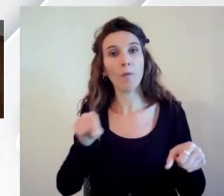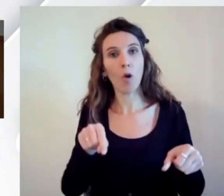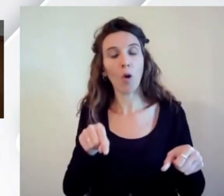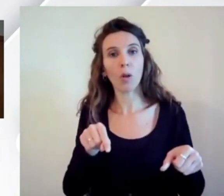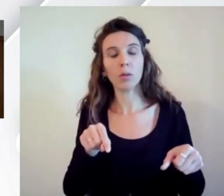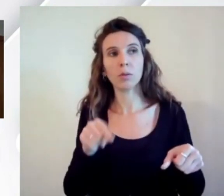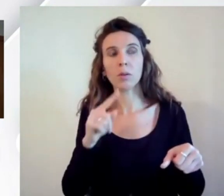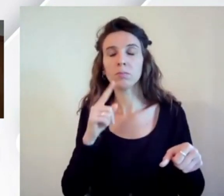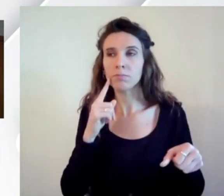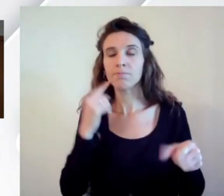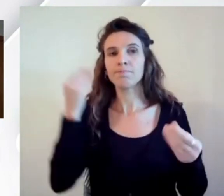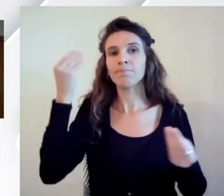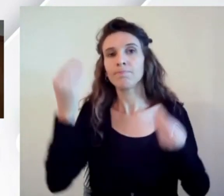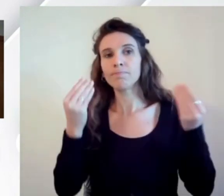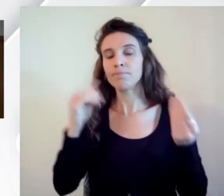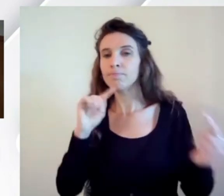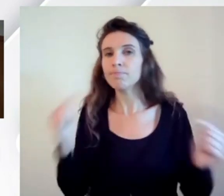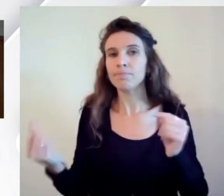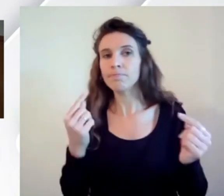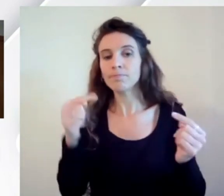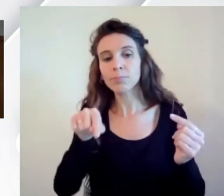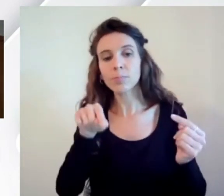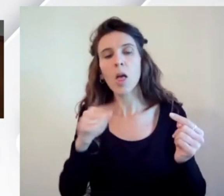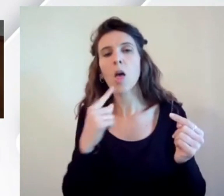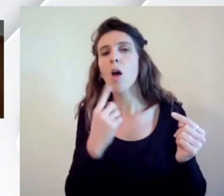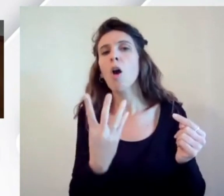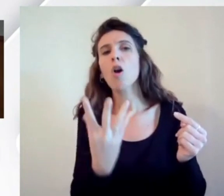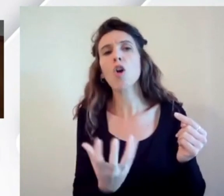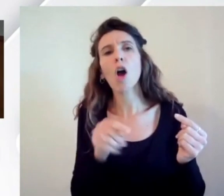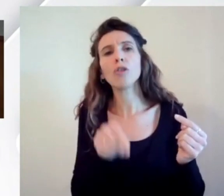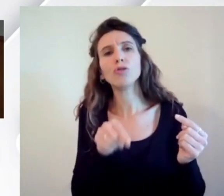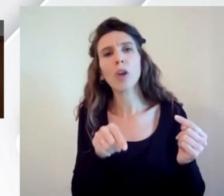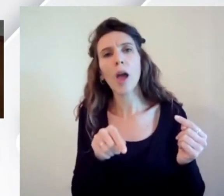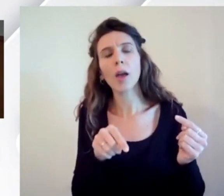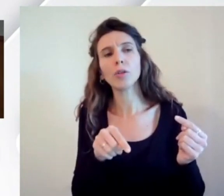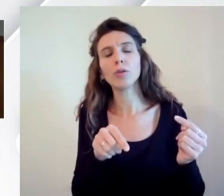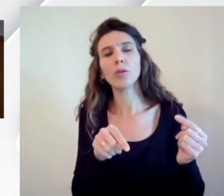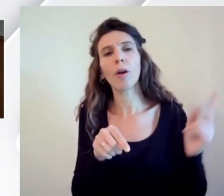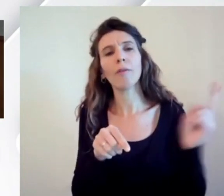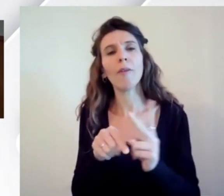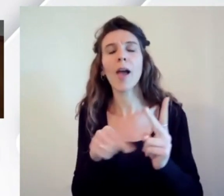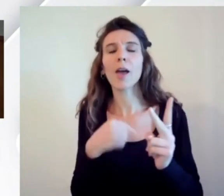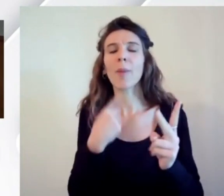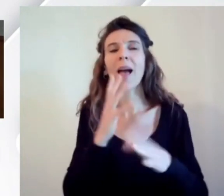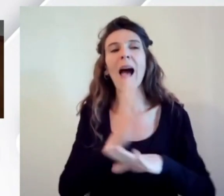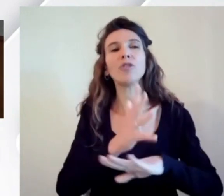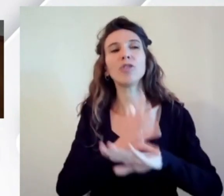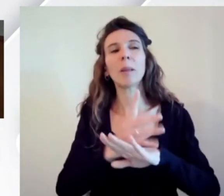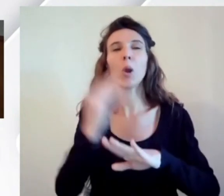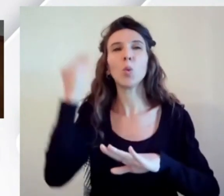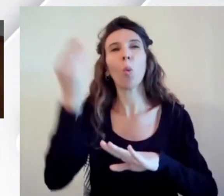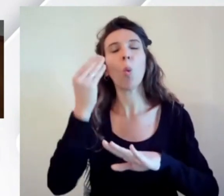anche al concetto che va a intaccare l'altro luogo comune che c'è in accessibilità purtroppo,